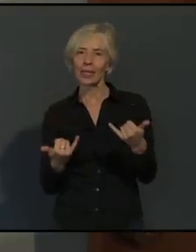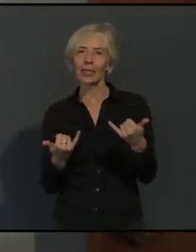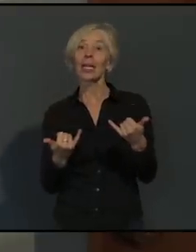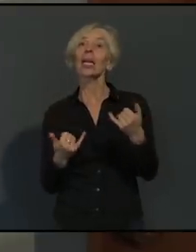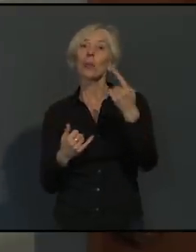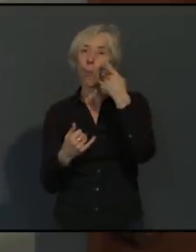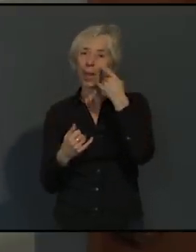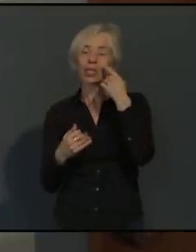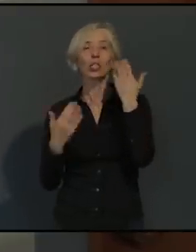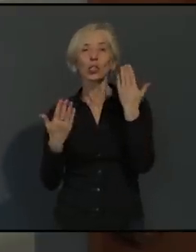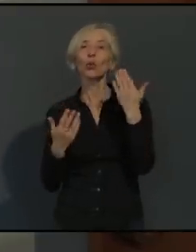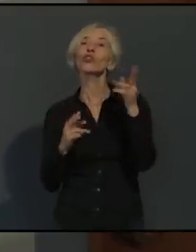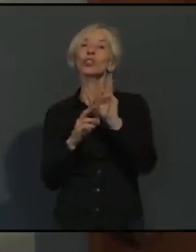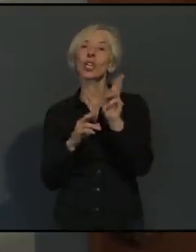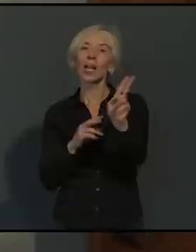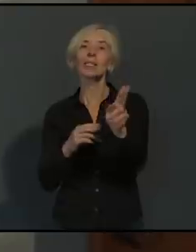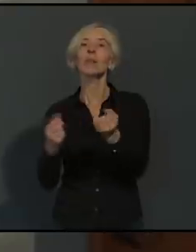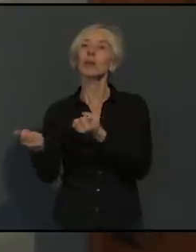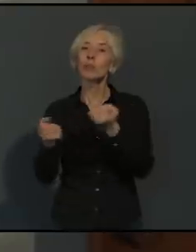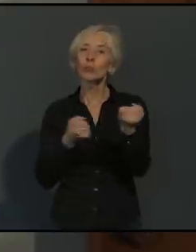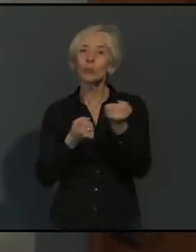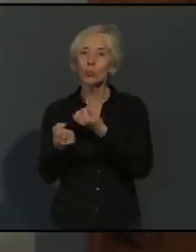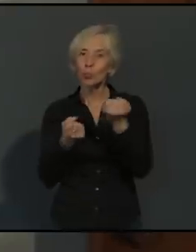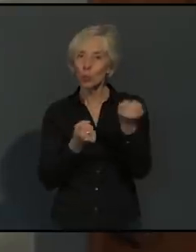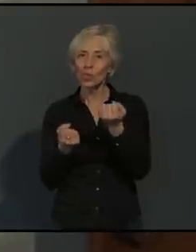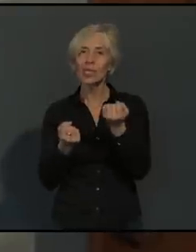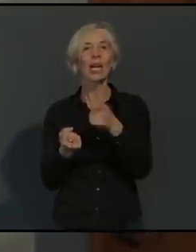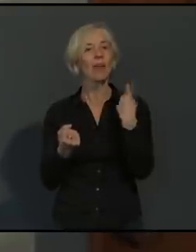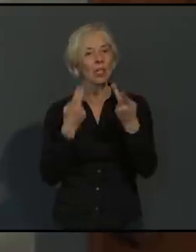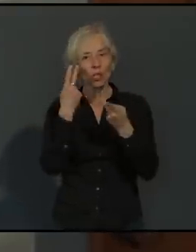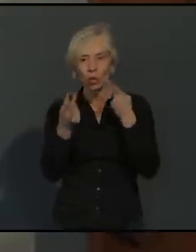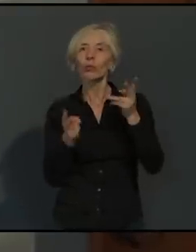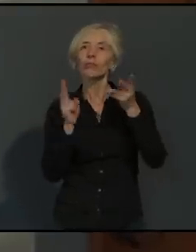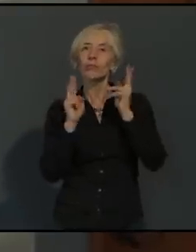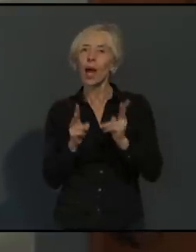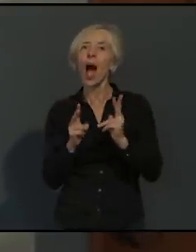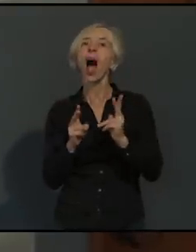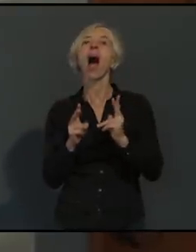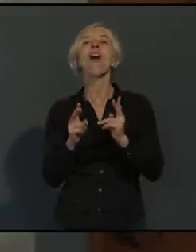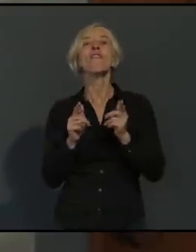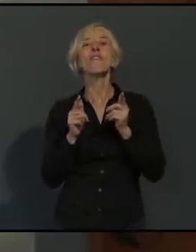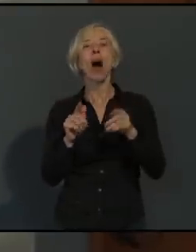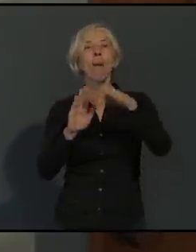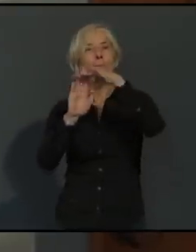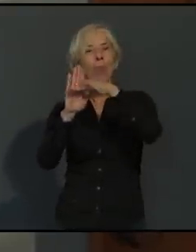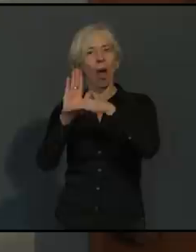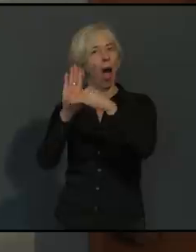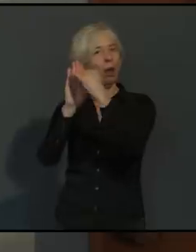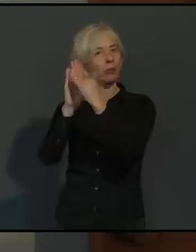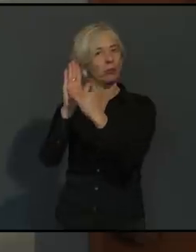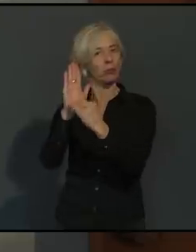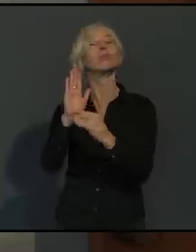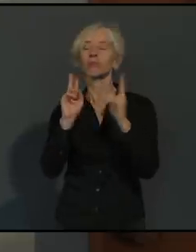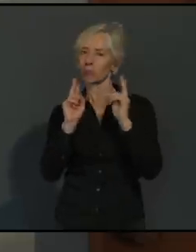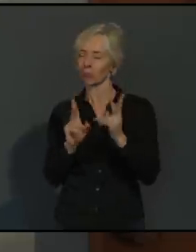Fahrplanangebot hier zur Verfügung stellen können. Ich beobachte selber regelmäßig